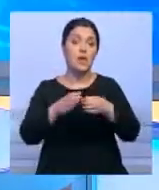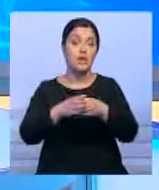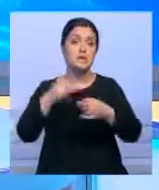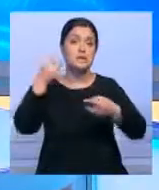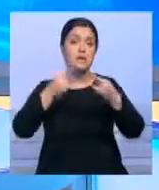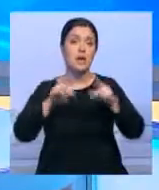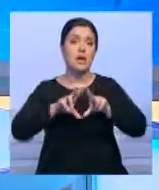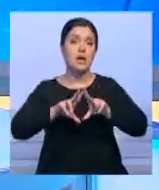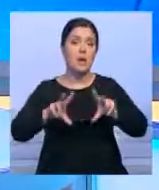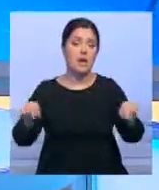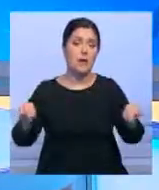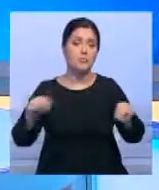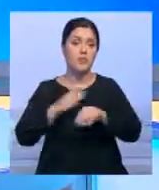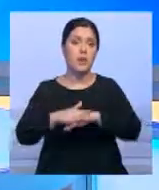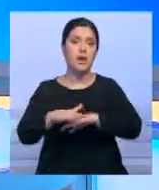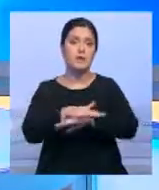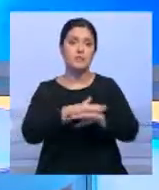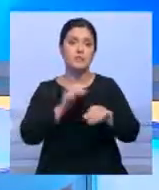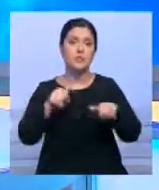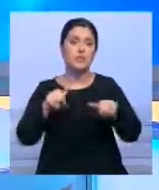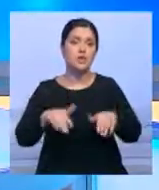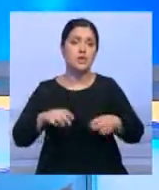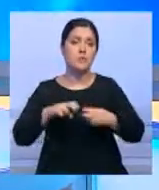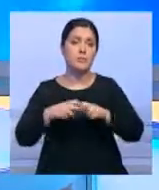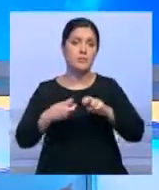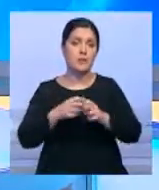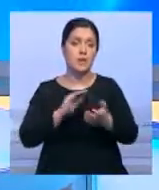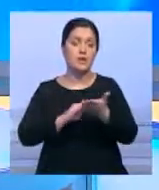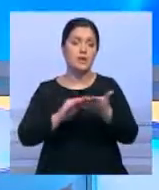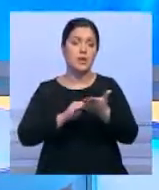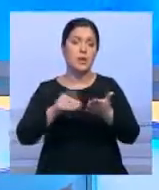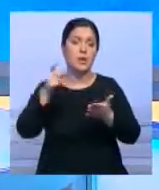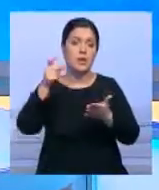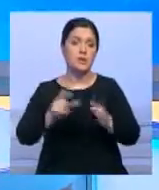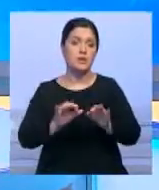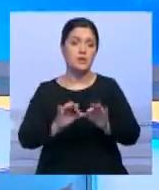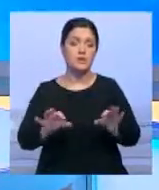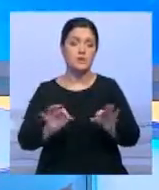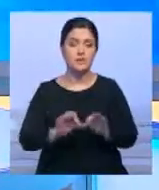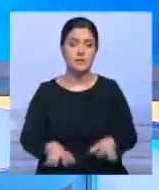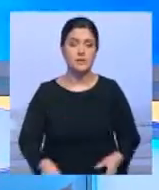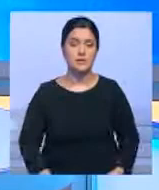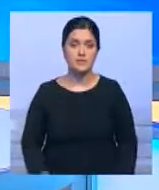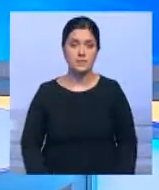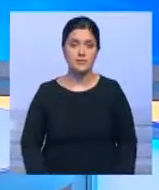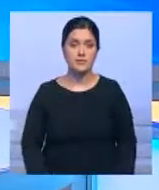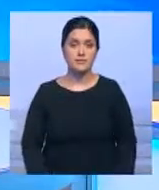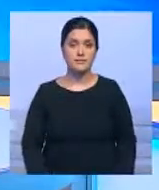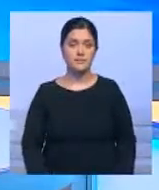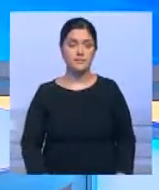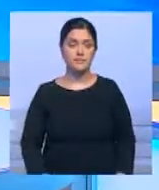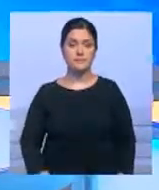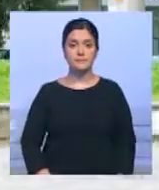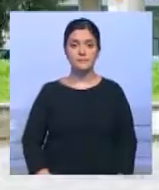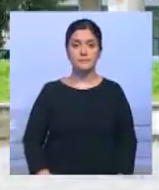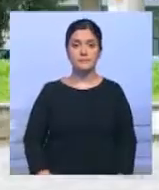обещают избирателям решение самых острых социальных проблем. Репортаж нашего собственного корреспондента Юлии Гончар.